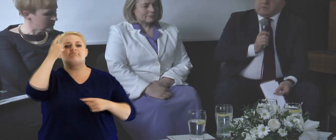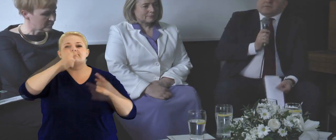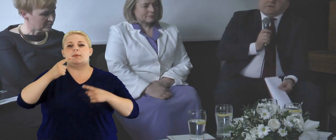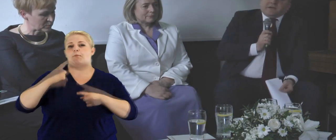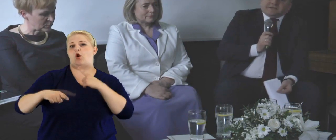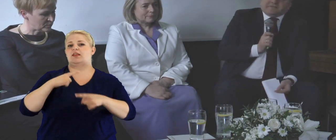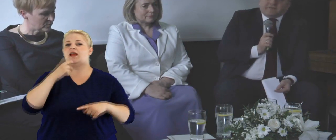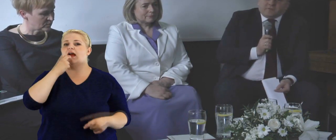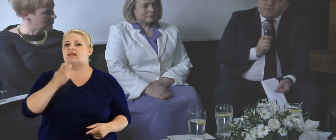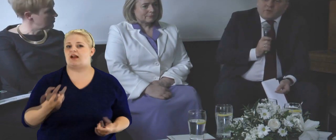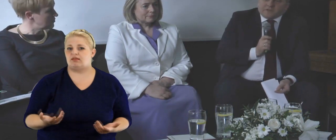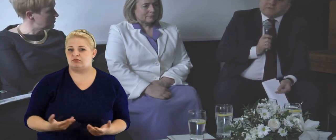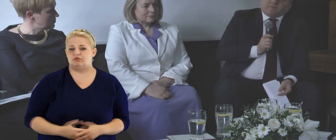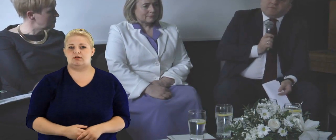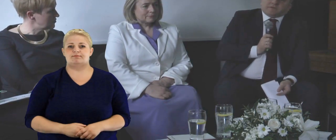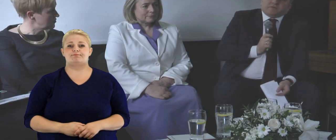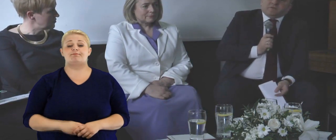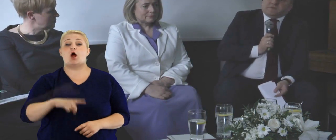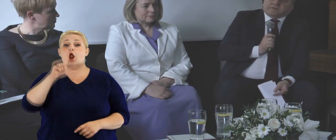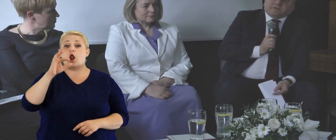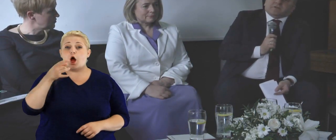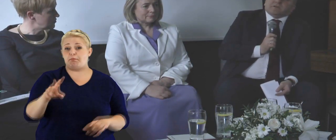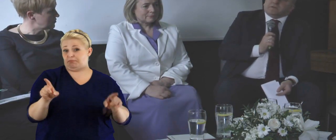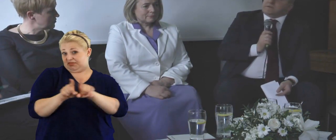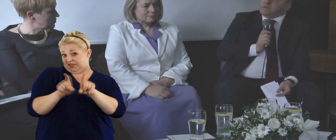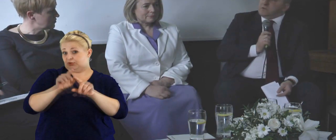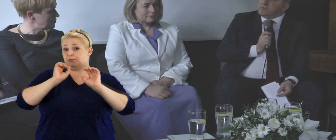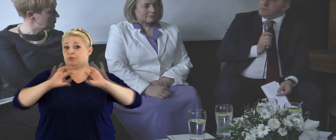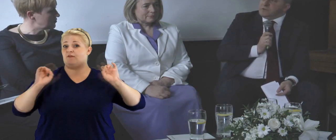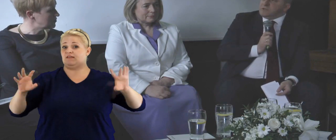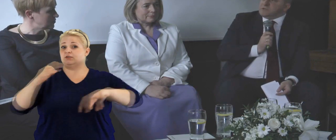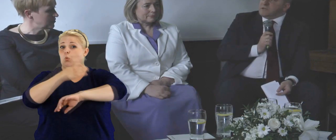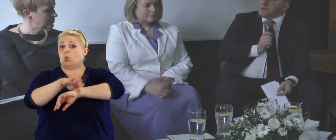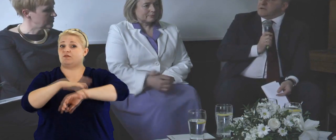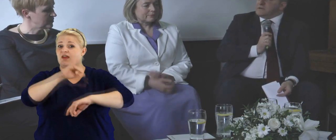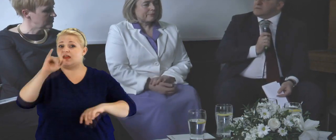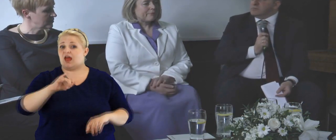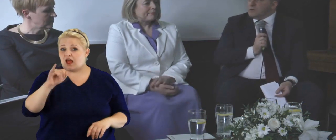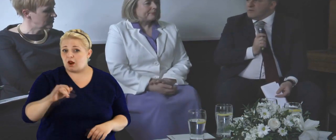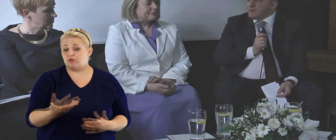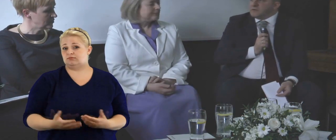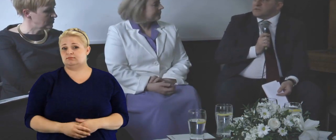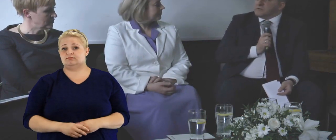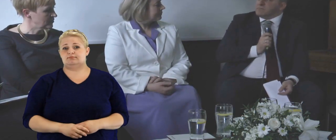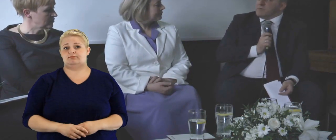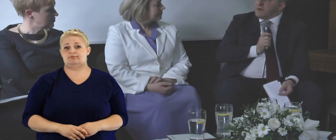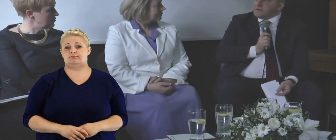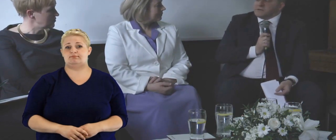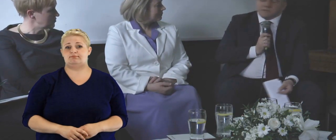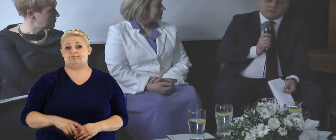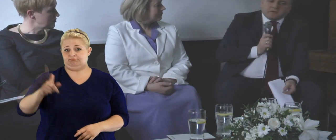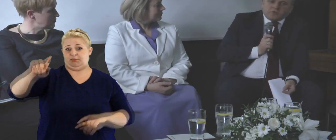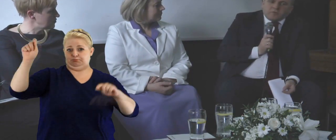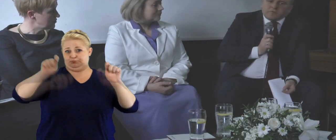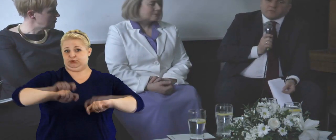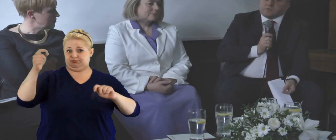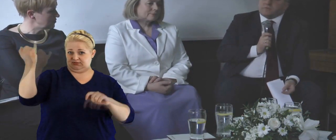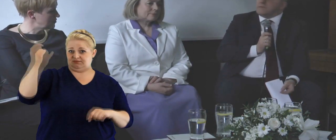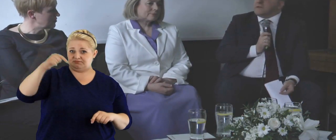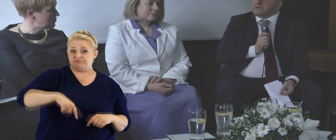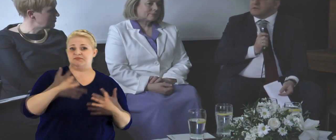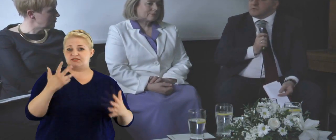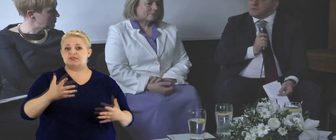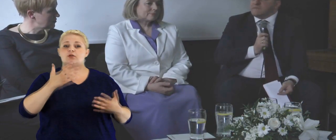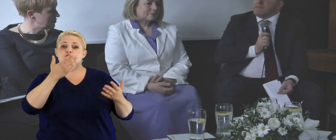Lobbystą jest w tym układzie profesor Uniwersytetu Jagiellońskiego, który przyjeżdża zbudować poparcie grupy